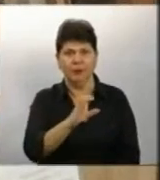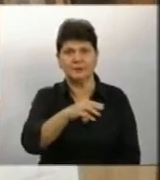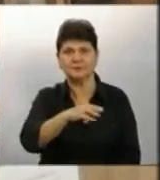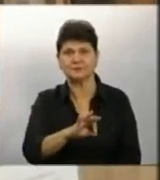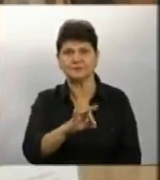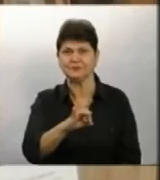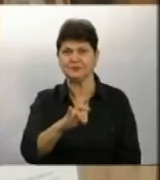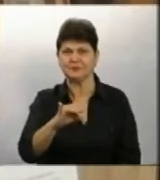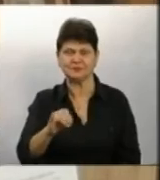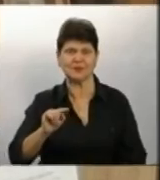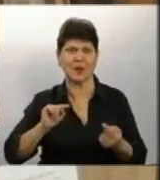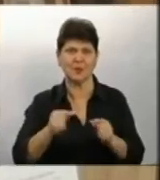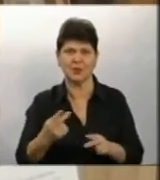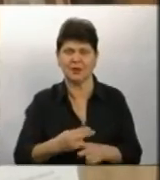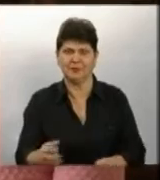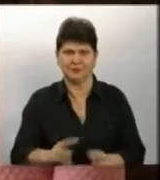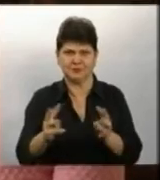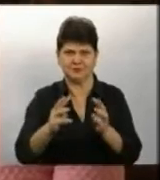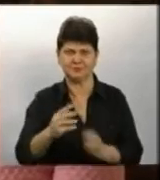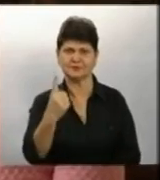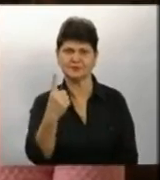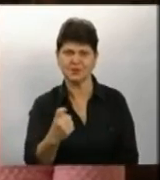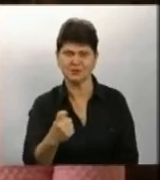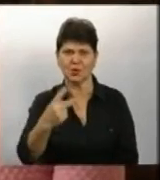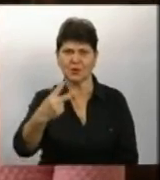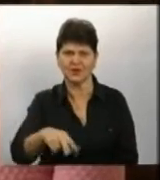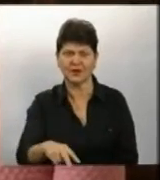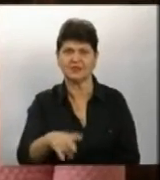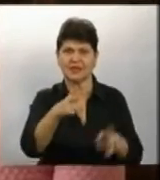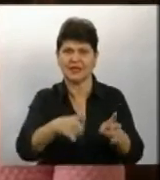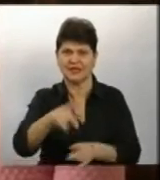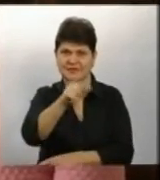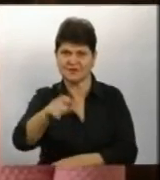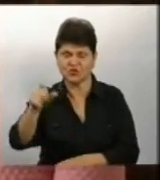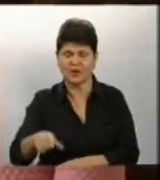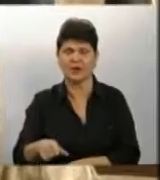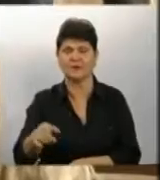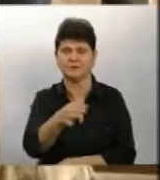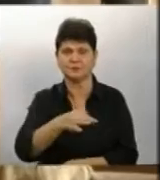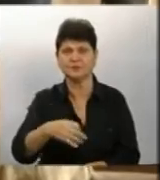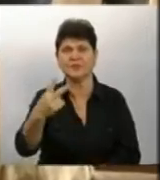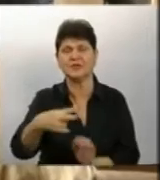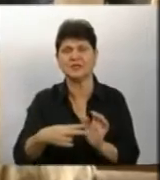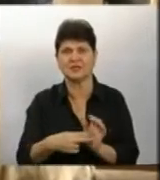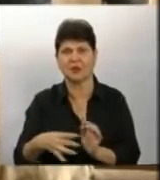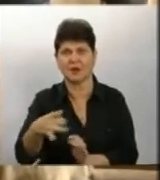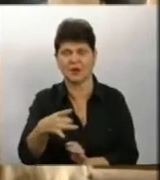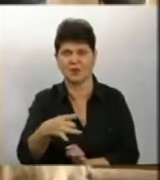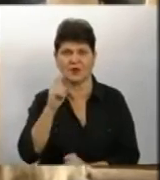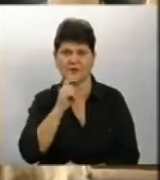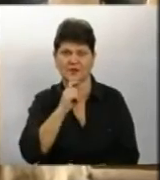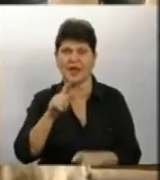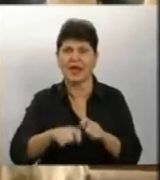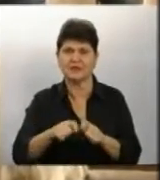Нині проти пожежну безпеку перевіряє 120 надзвичайників області у 27 районах Вінниччини Інспектуватимуть не